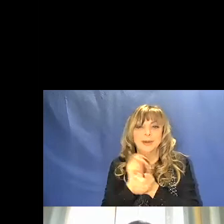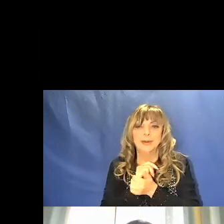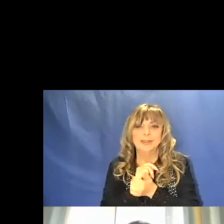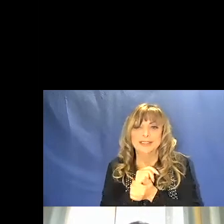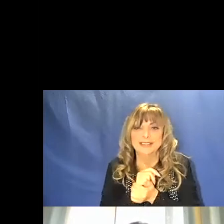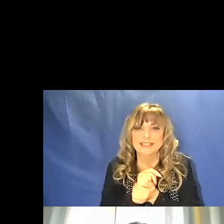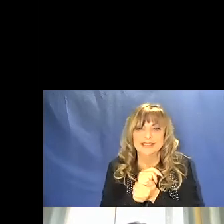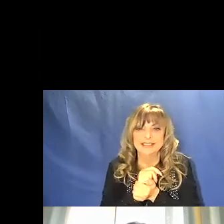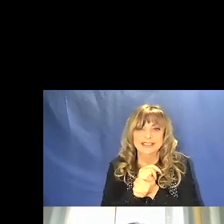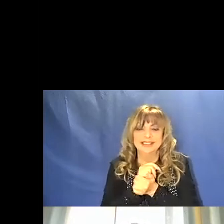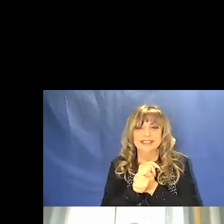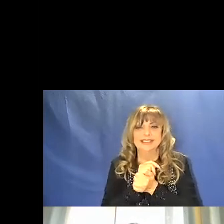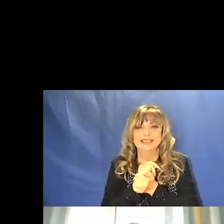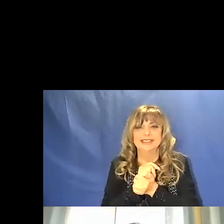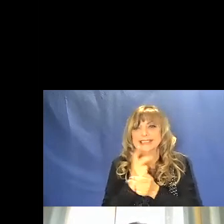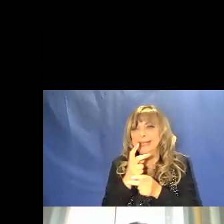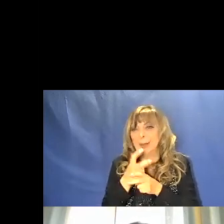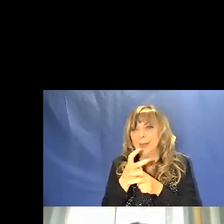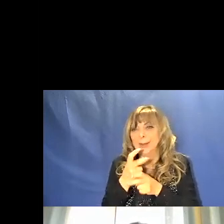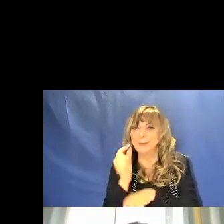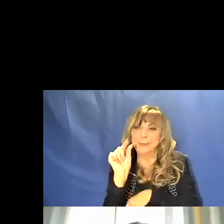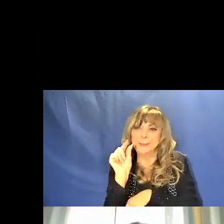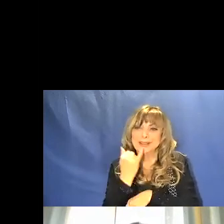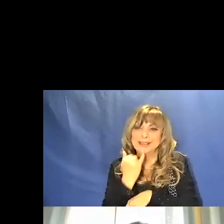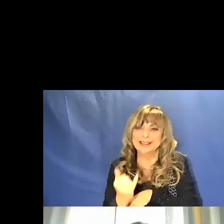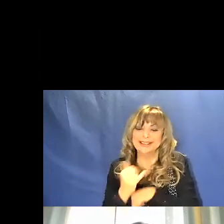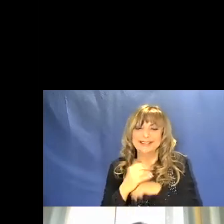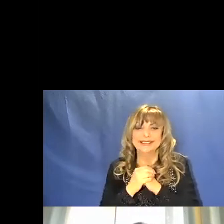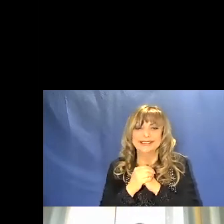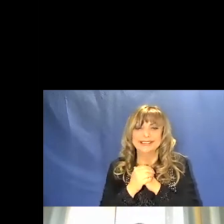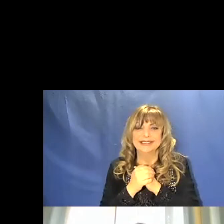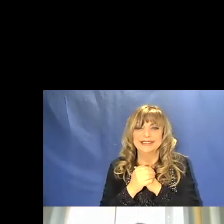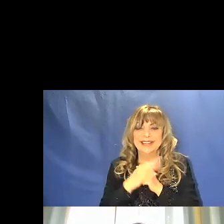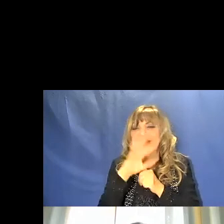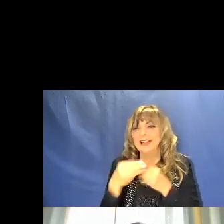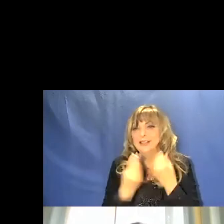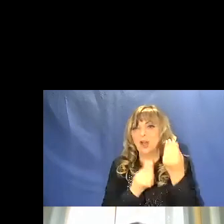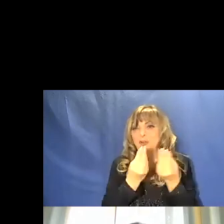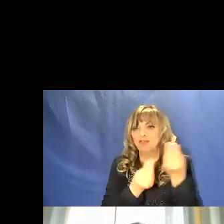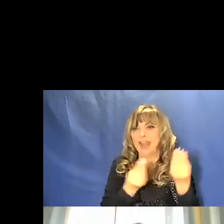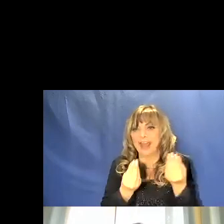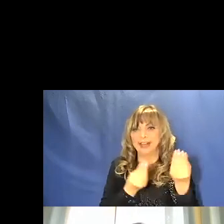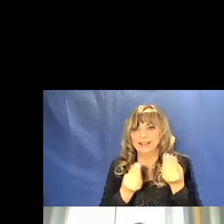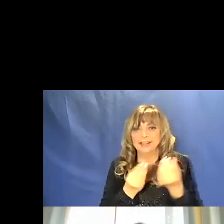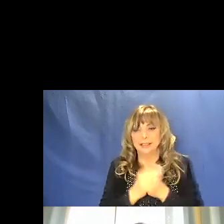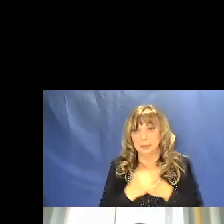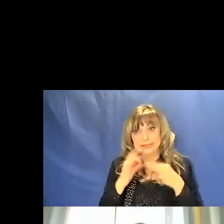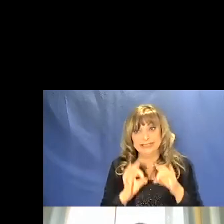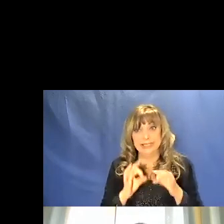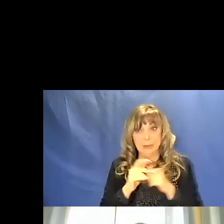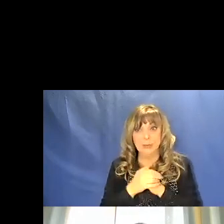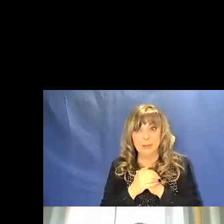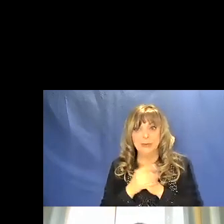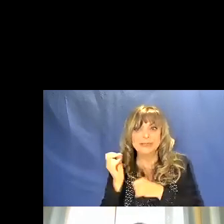gli ossicini e altri oggetti che sono sicuro vi